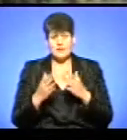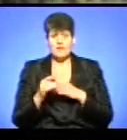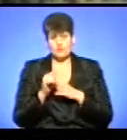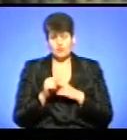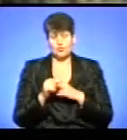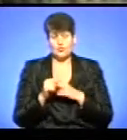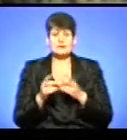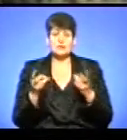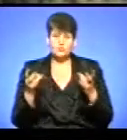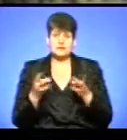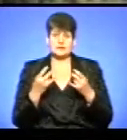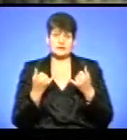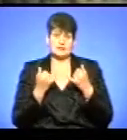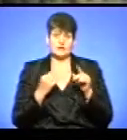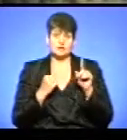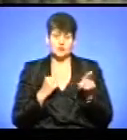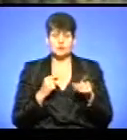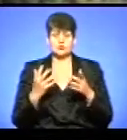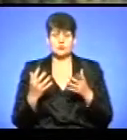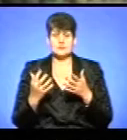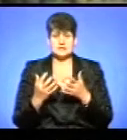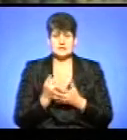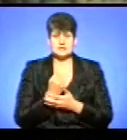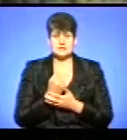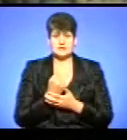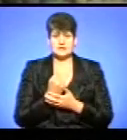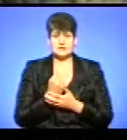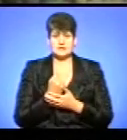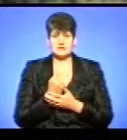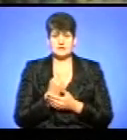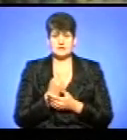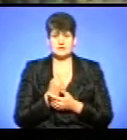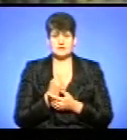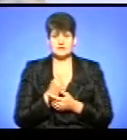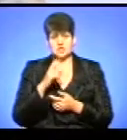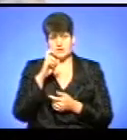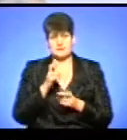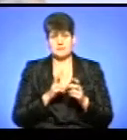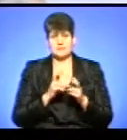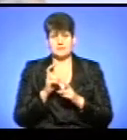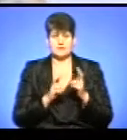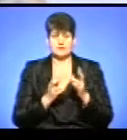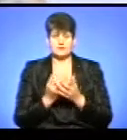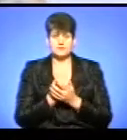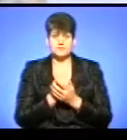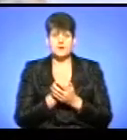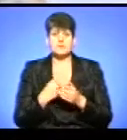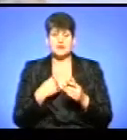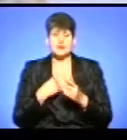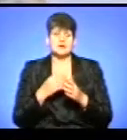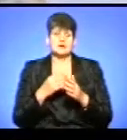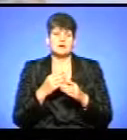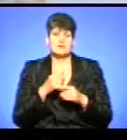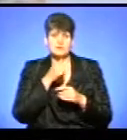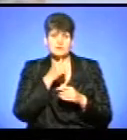необхідне для того, аби знаходити контакт з комунальним підприємствами. Ми розробимо методологію, хочемо